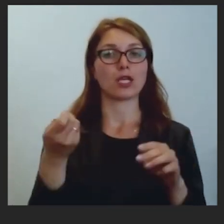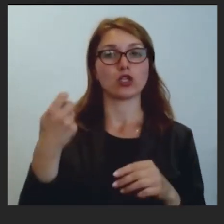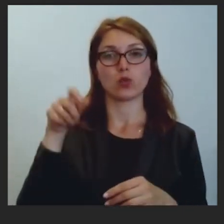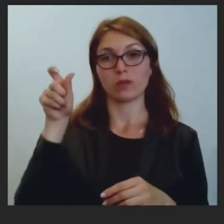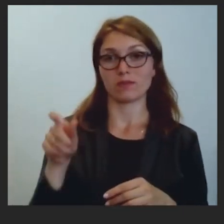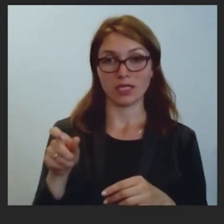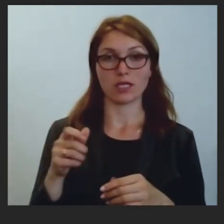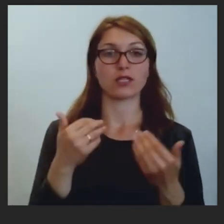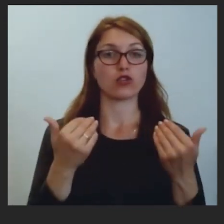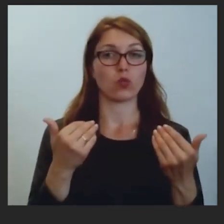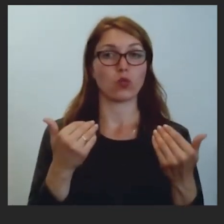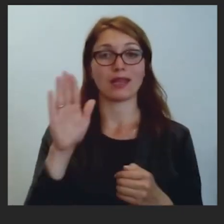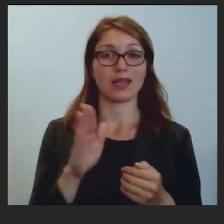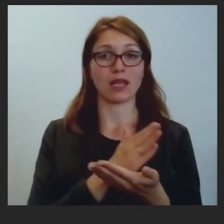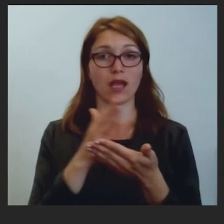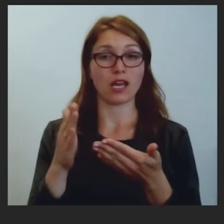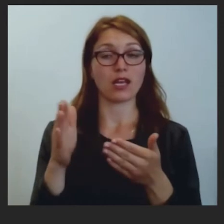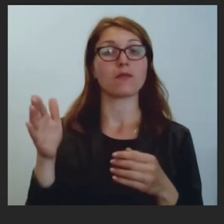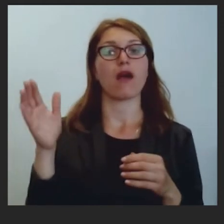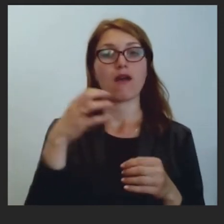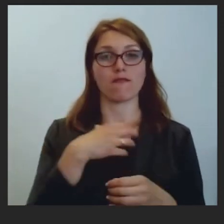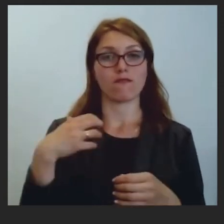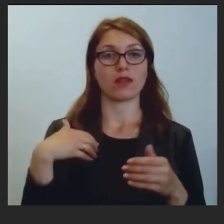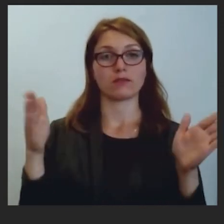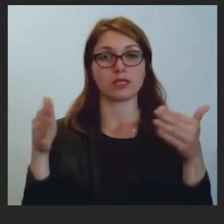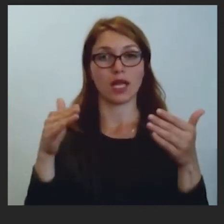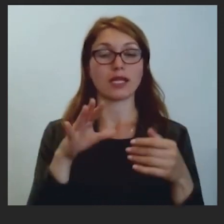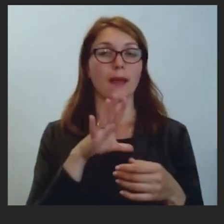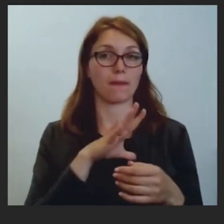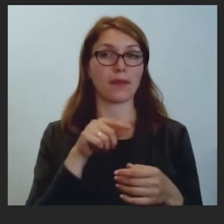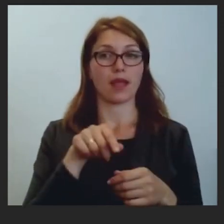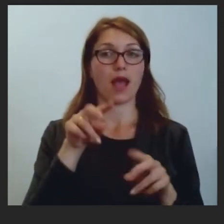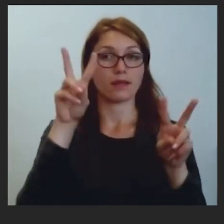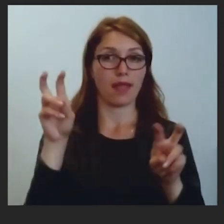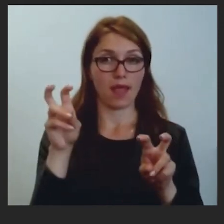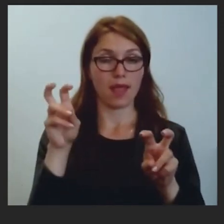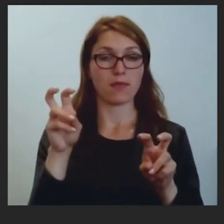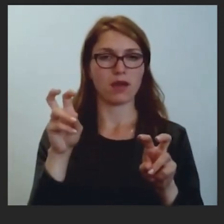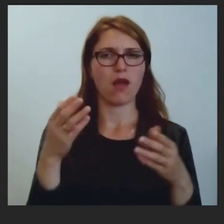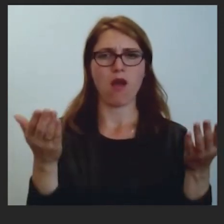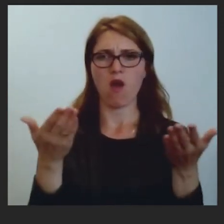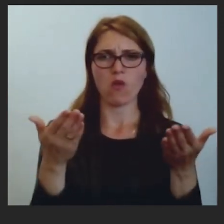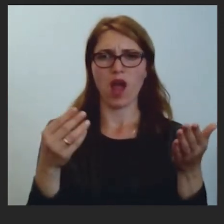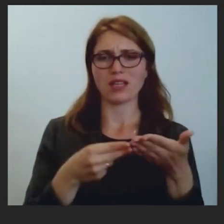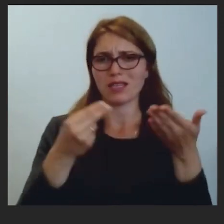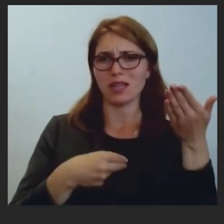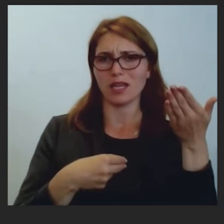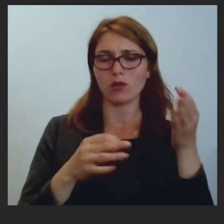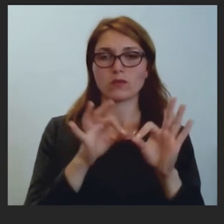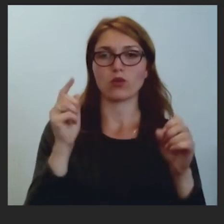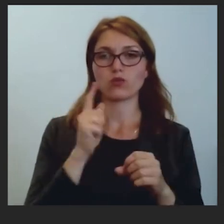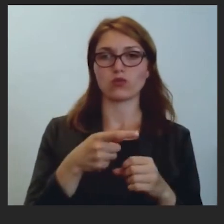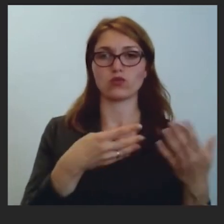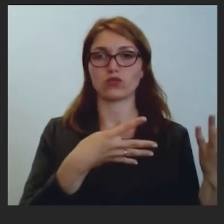dienas kārtībā valdības sēdējami ir tāda lieta, kā kaut kāds līgums no 93. gada par